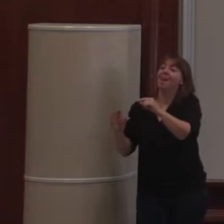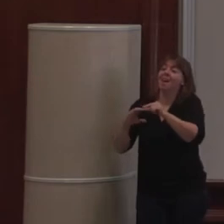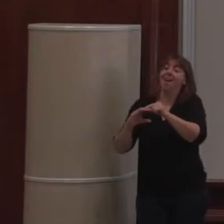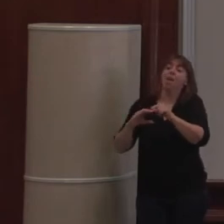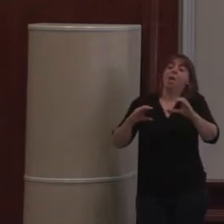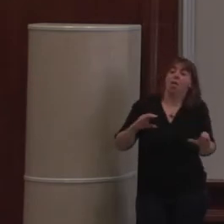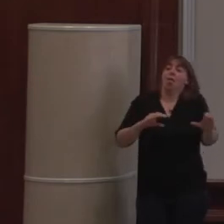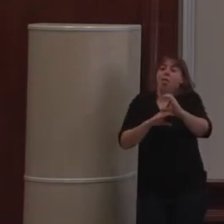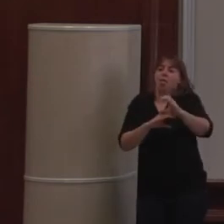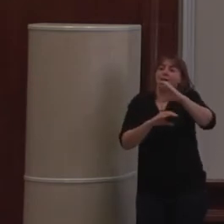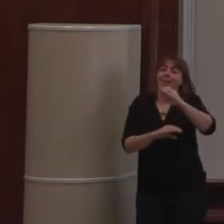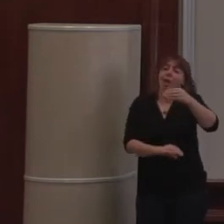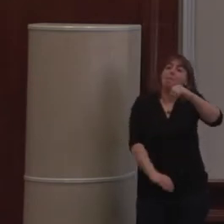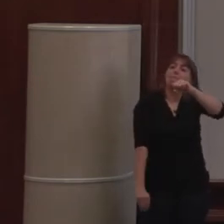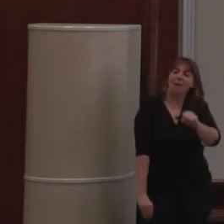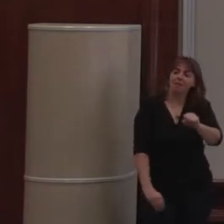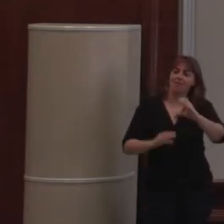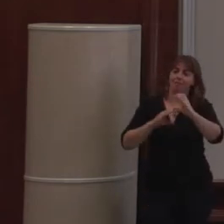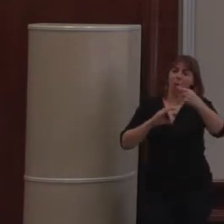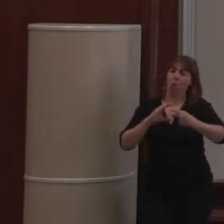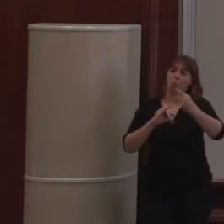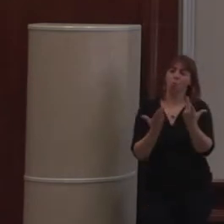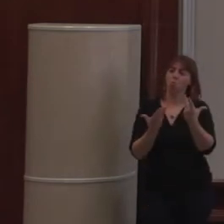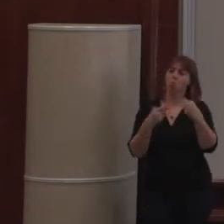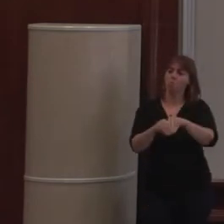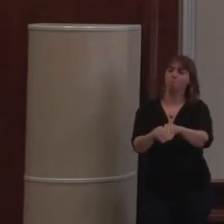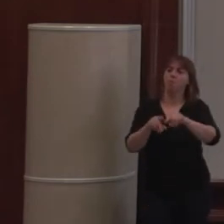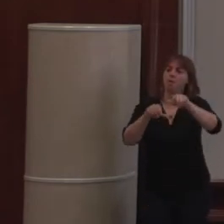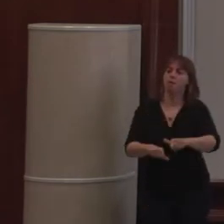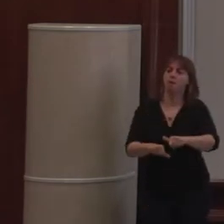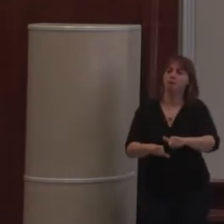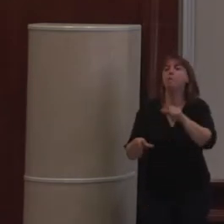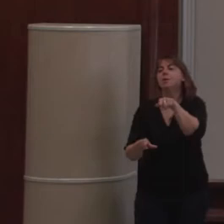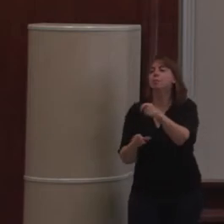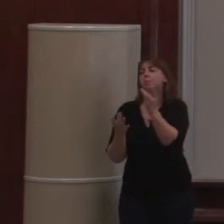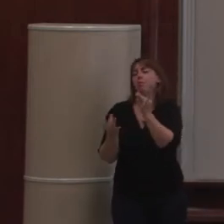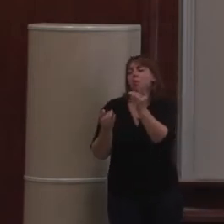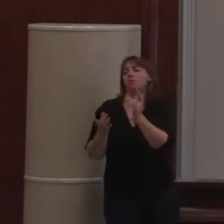on a un CMS et puis on peut s'en servir comme CMF, effectivement. Mais je suis d'accord qu'il a clairement une nuance, on est d'accord.